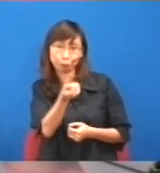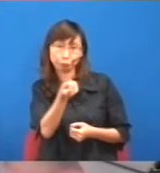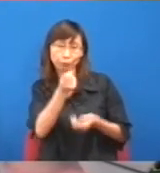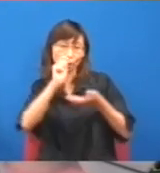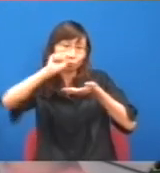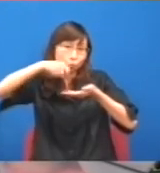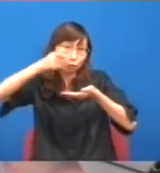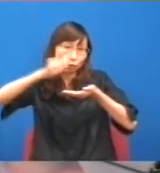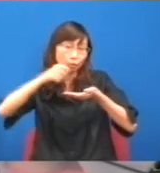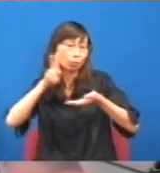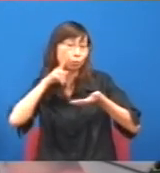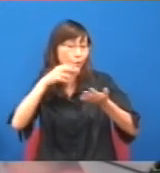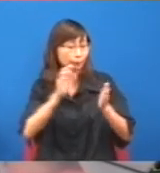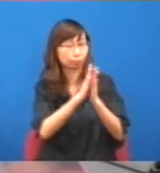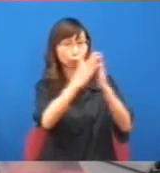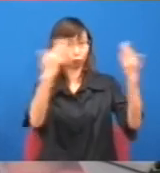正經講的,